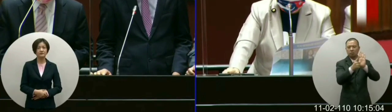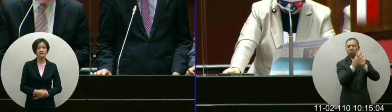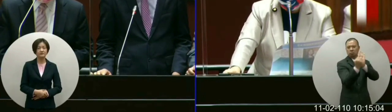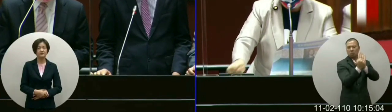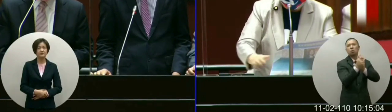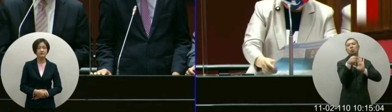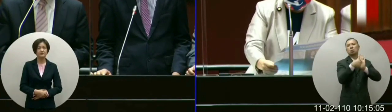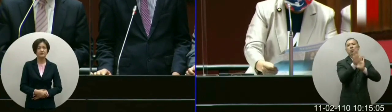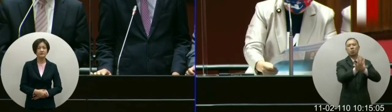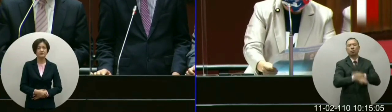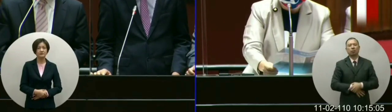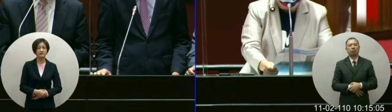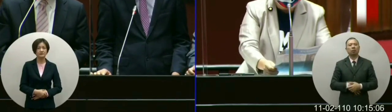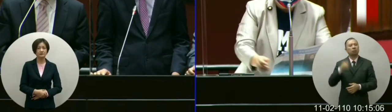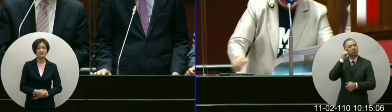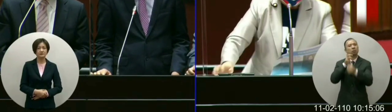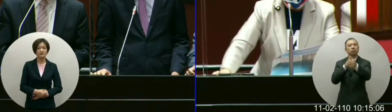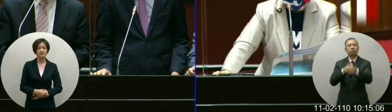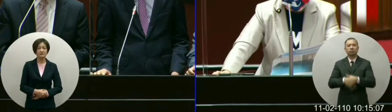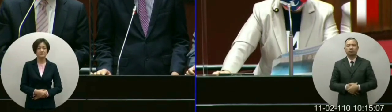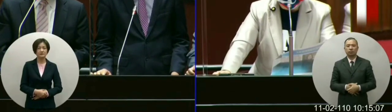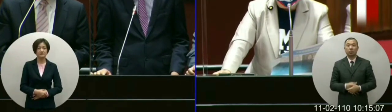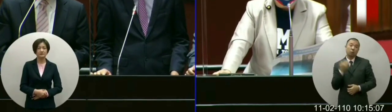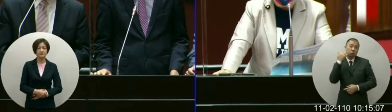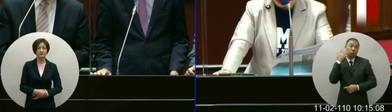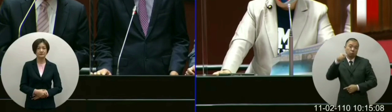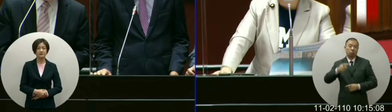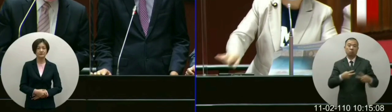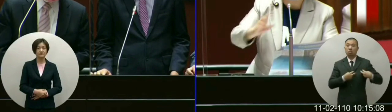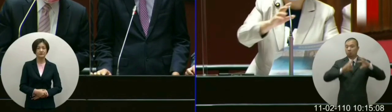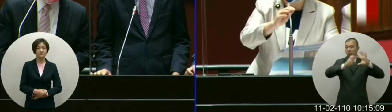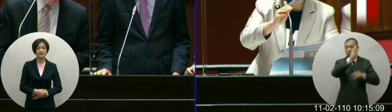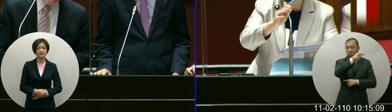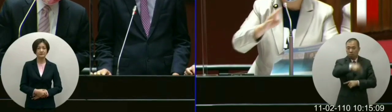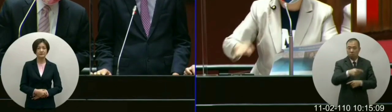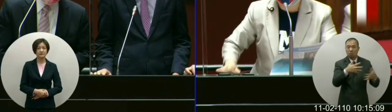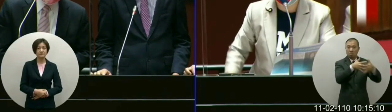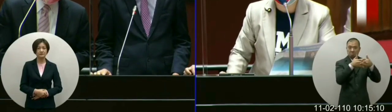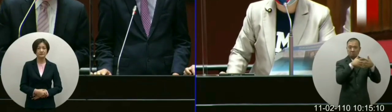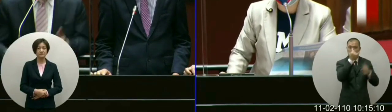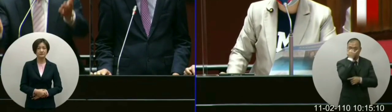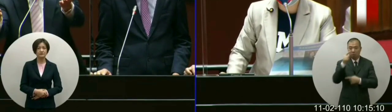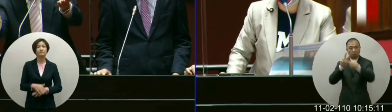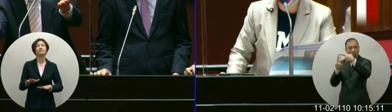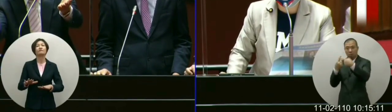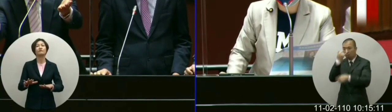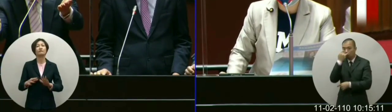句话说本席要再请教如果赵总统的说法美猪就等于莱猪是吗